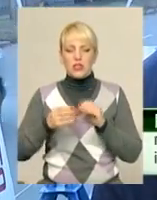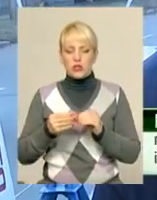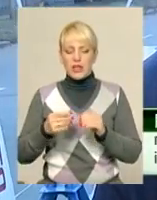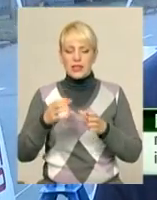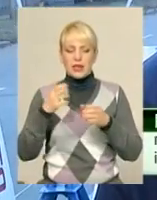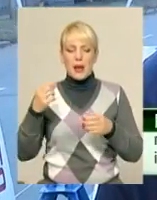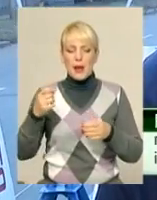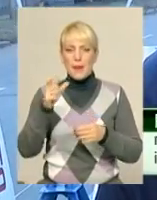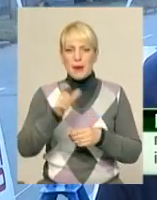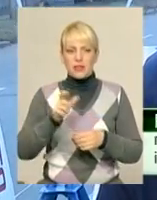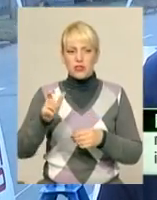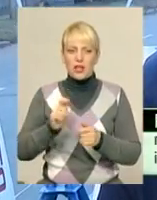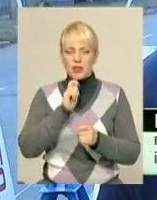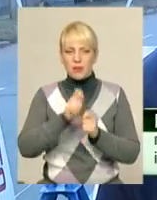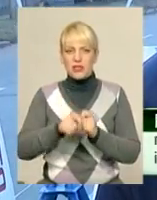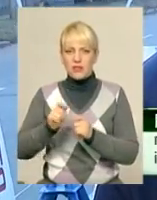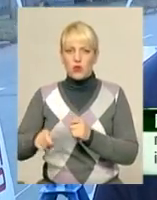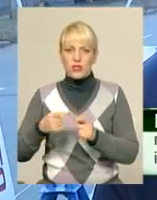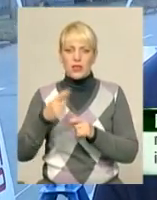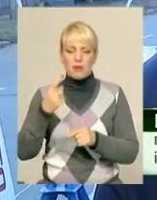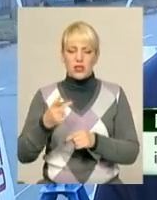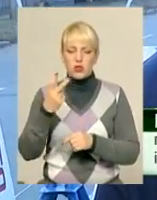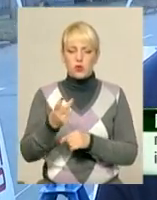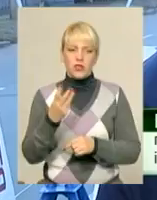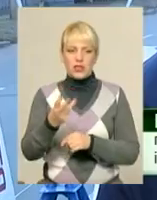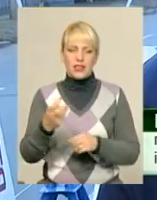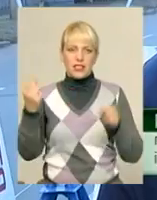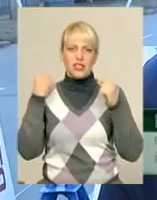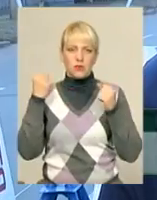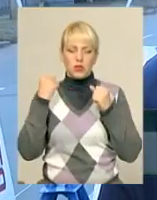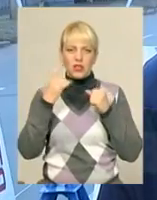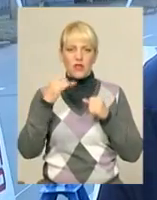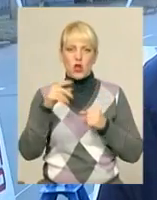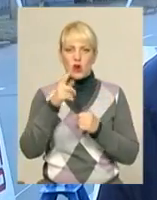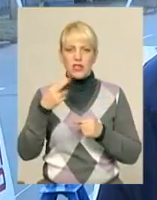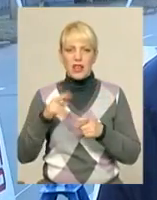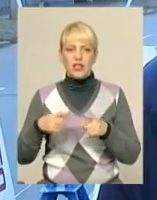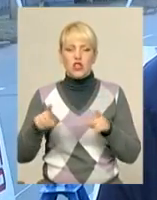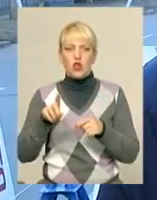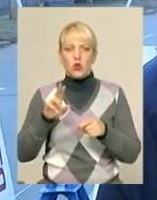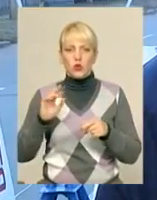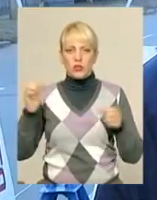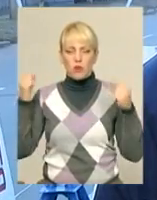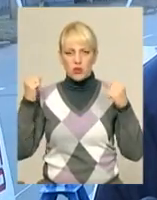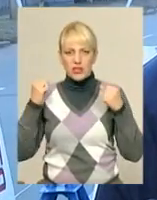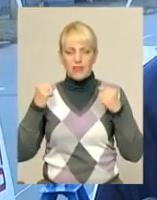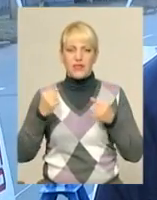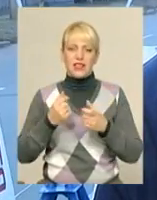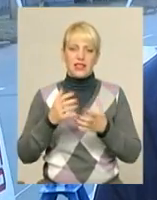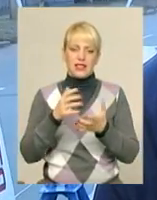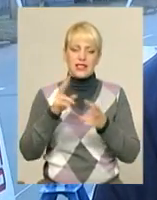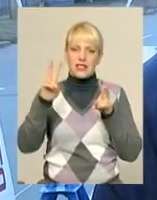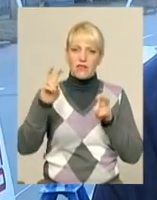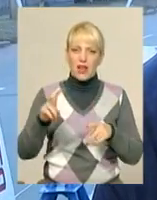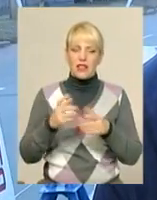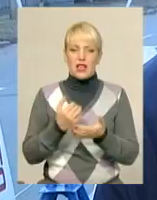присвоюється, відповідно, перший, другий і третій спортивний розряд. Щодо спортивних звань – кандидат майстер спорта, майстер спорта,